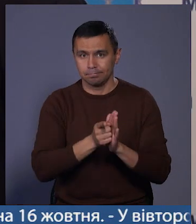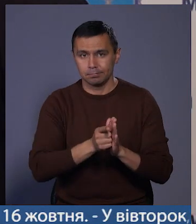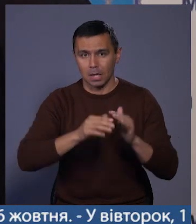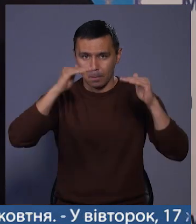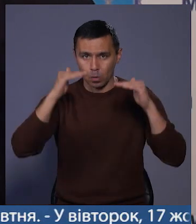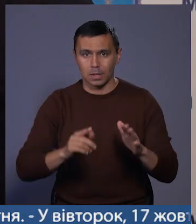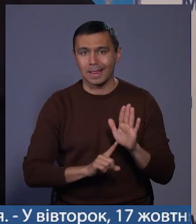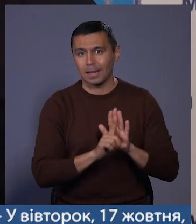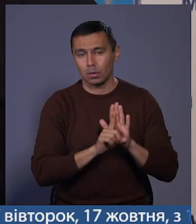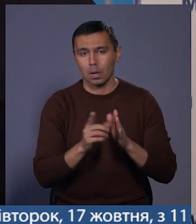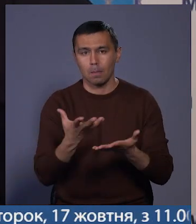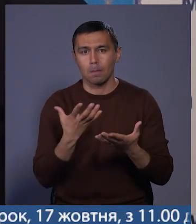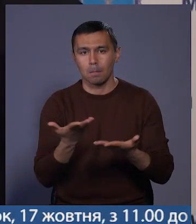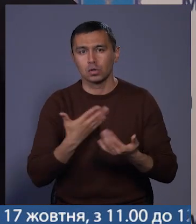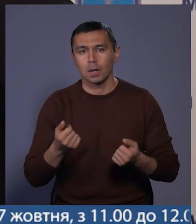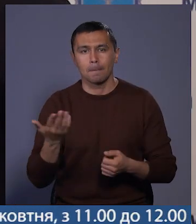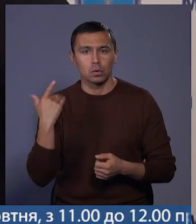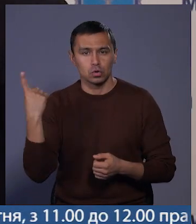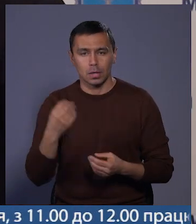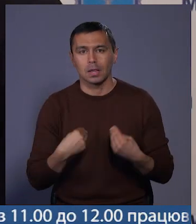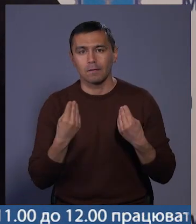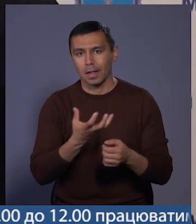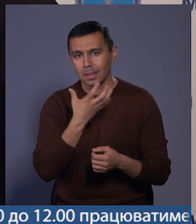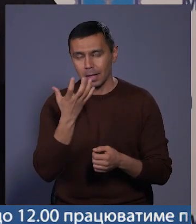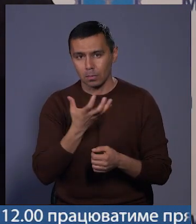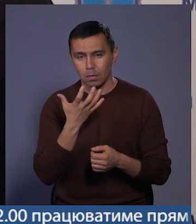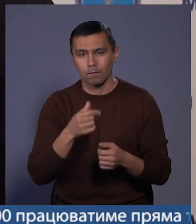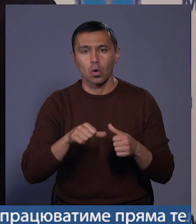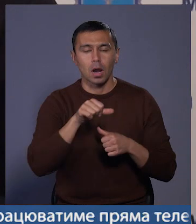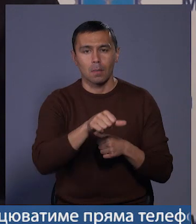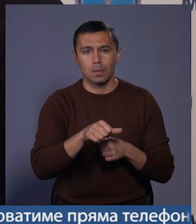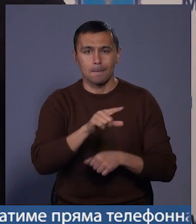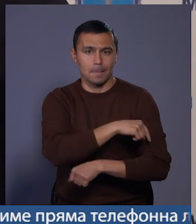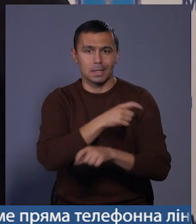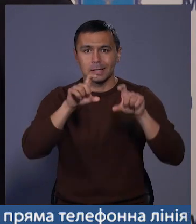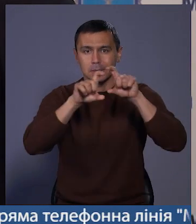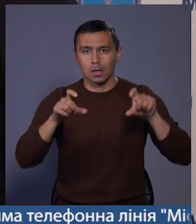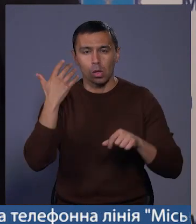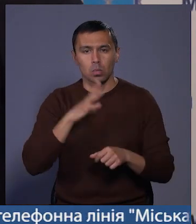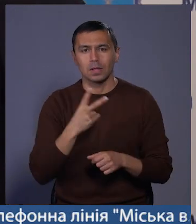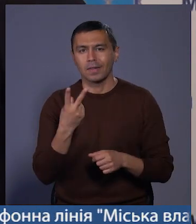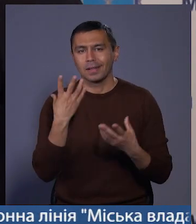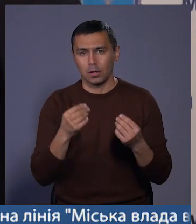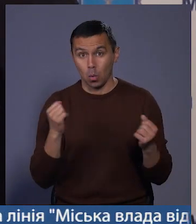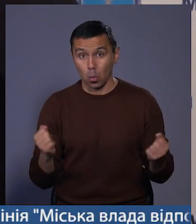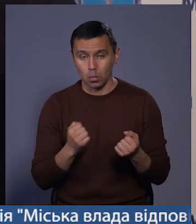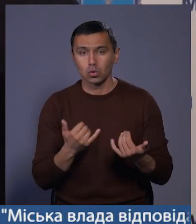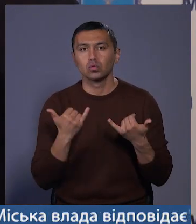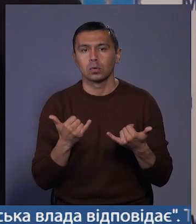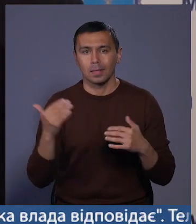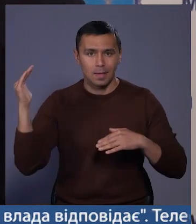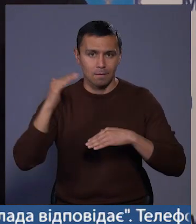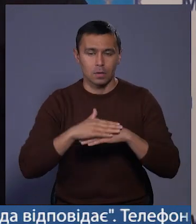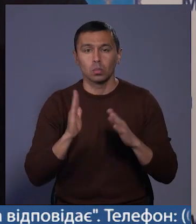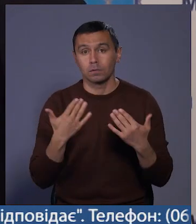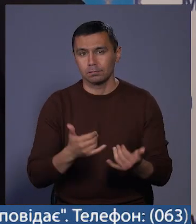температури. Ми ще минулого тижня давали теплоносії в окремі медичні заклади, тоді, коли було два дні похолодання. Сьогодні на вечір